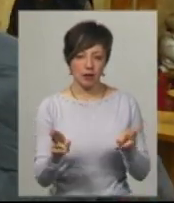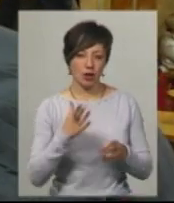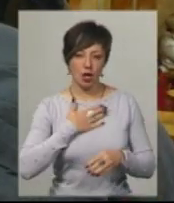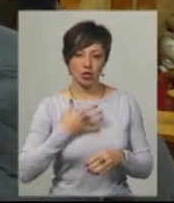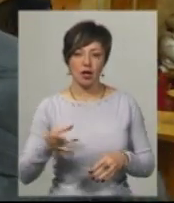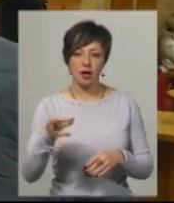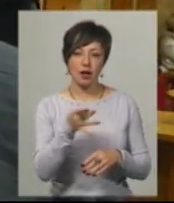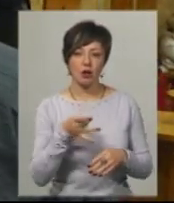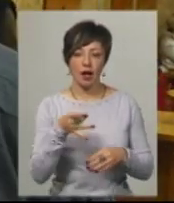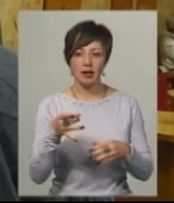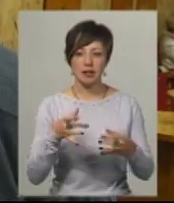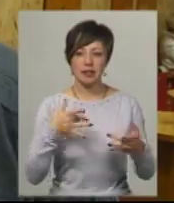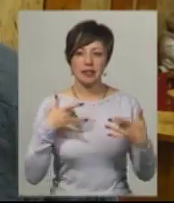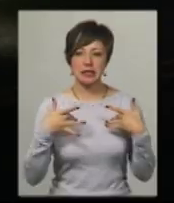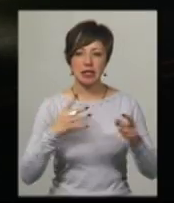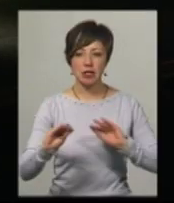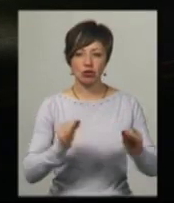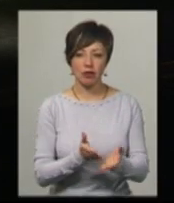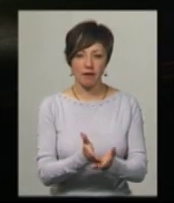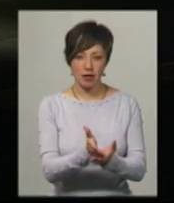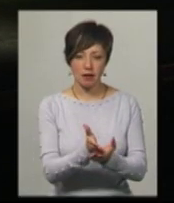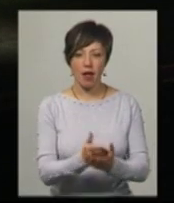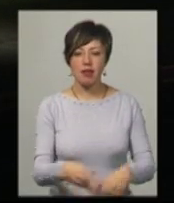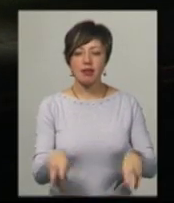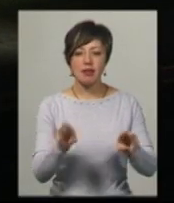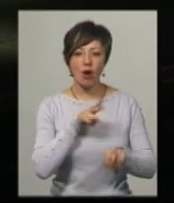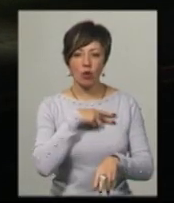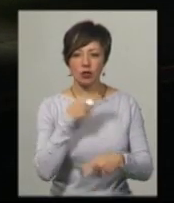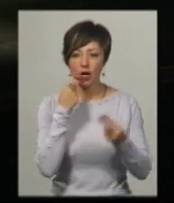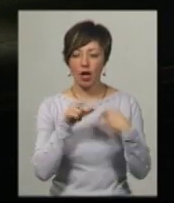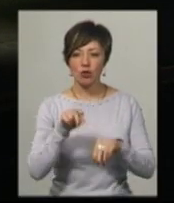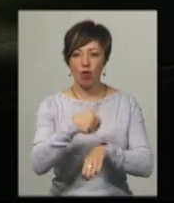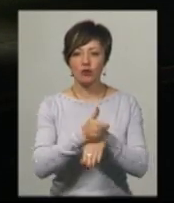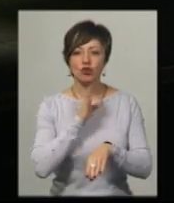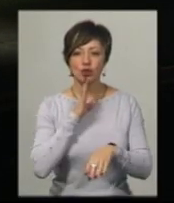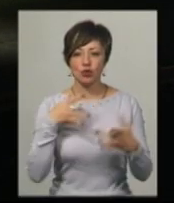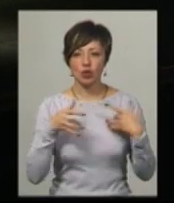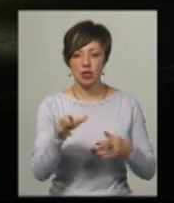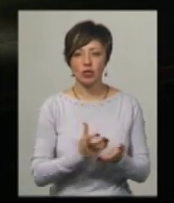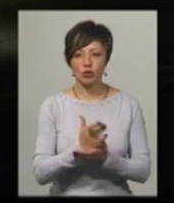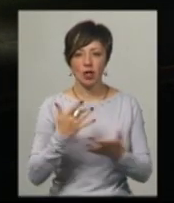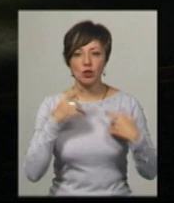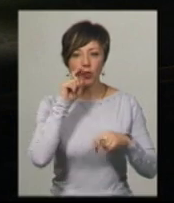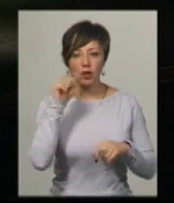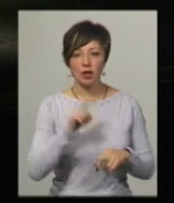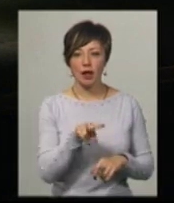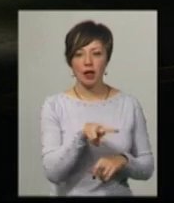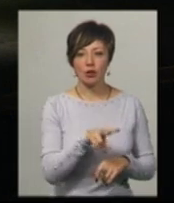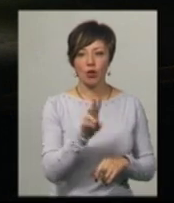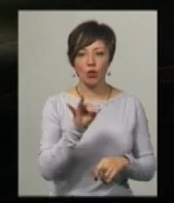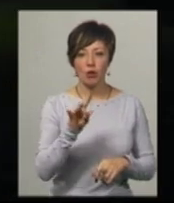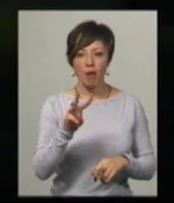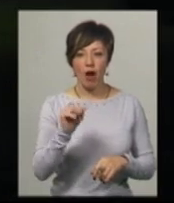така оригінальна буде сценічна версія. Нагороду в номінації за кращу головну жіночу роль отримала заслужена артистка України Лариса